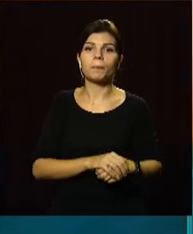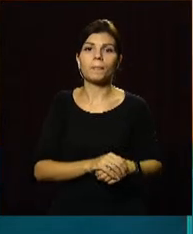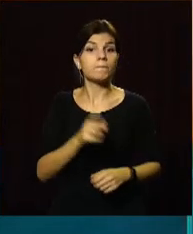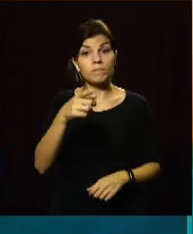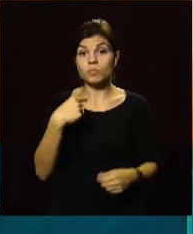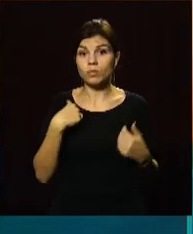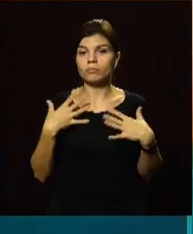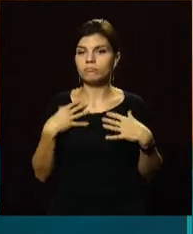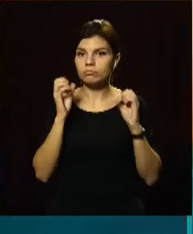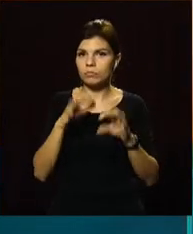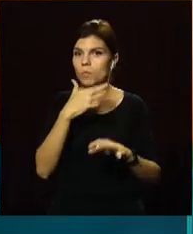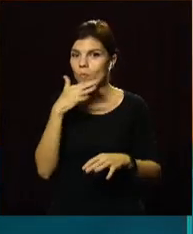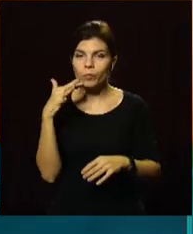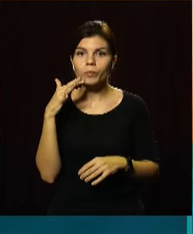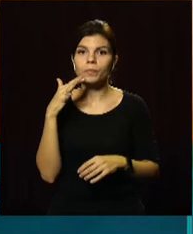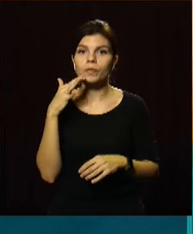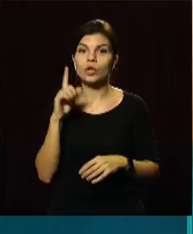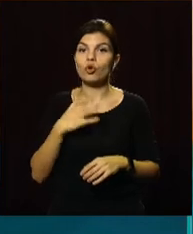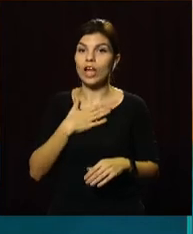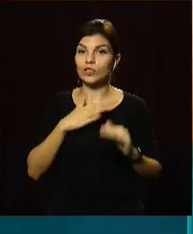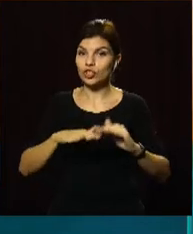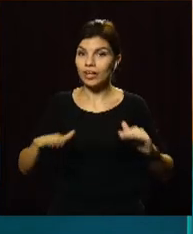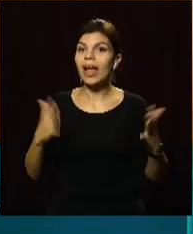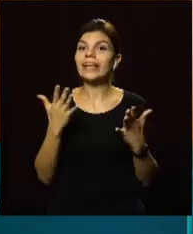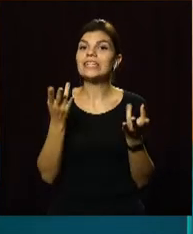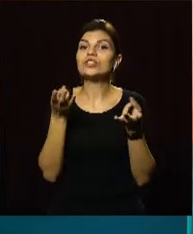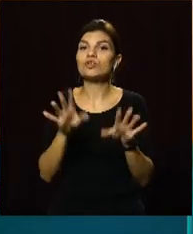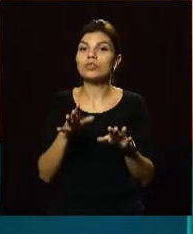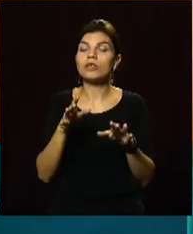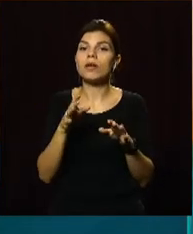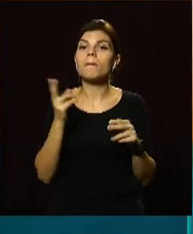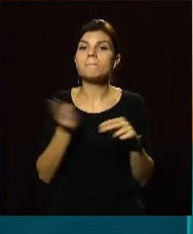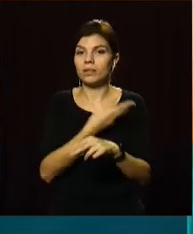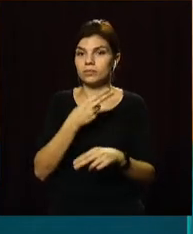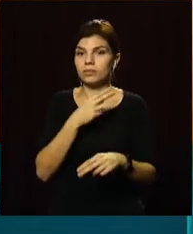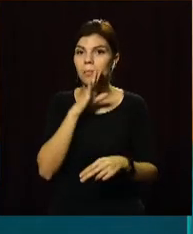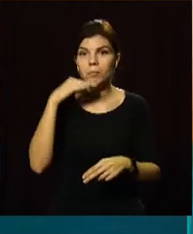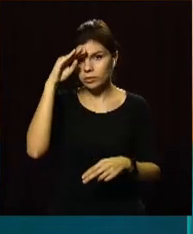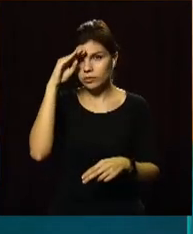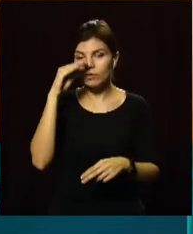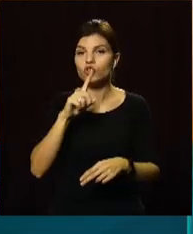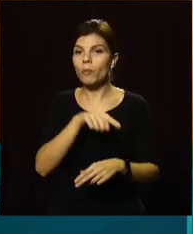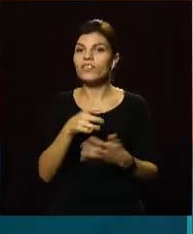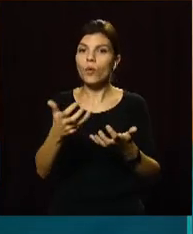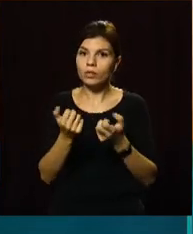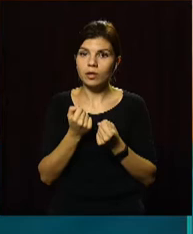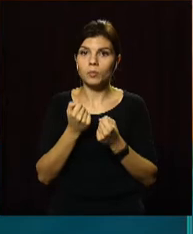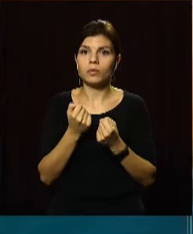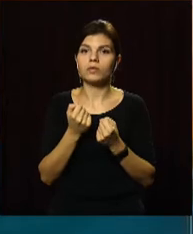дуже багато застіль для того, щоб наші діти, які залишилися без батьків, щоб вони отримали